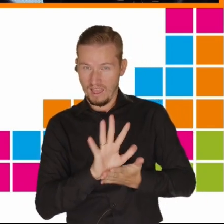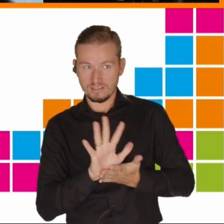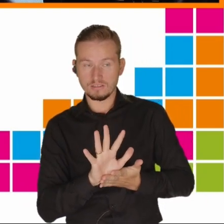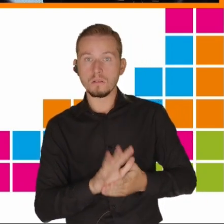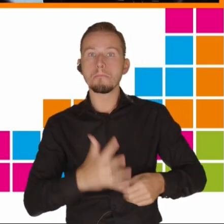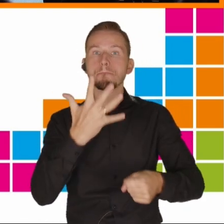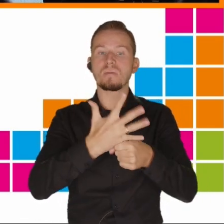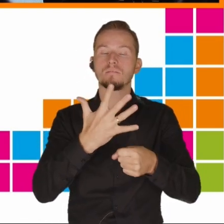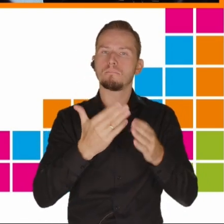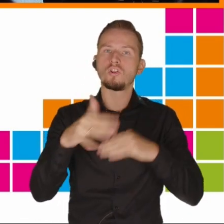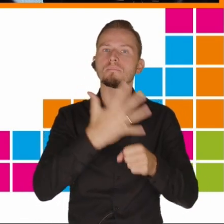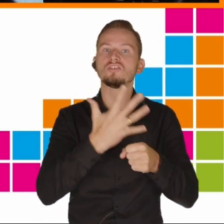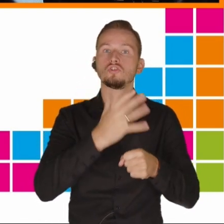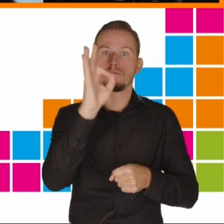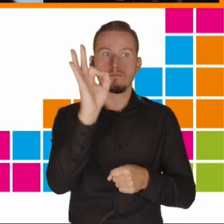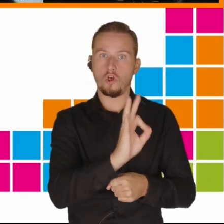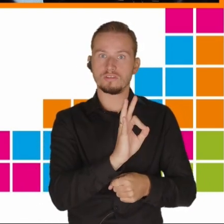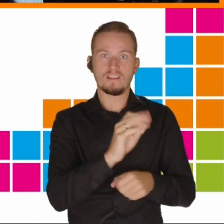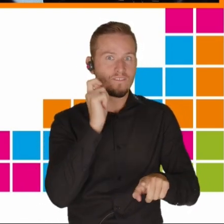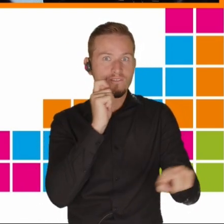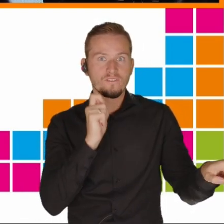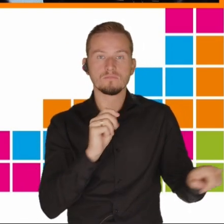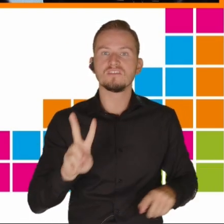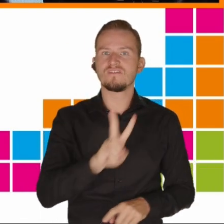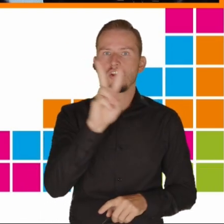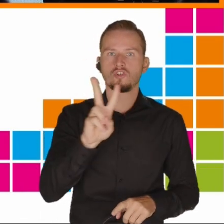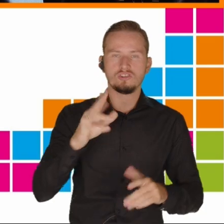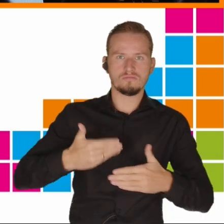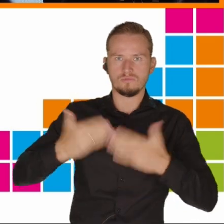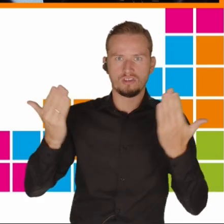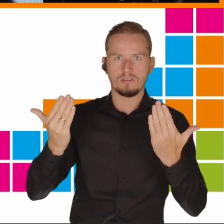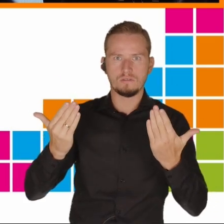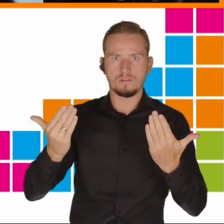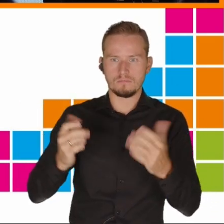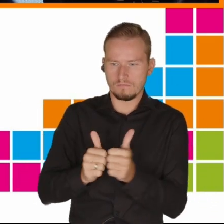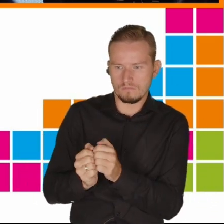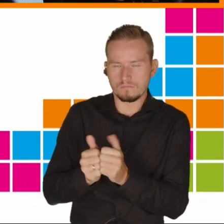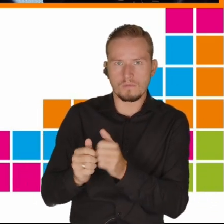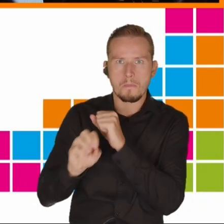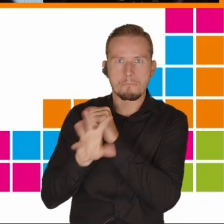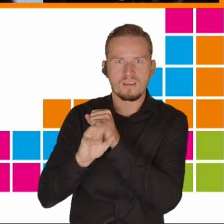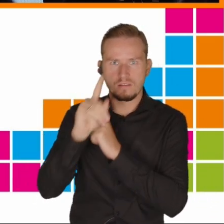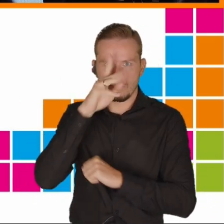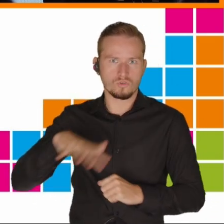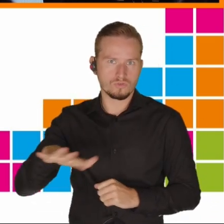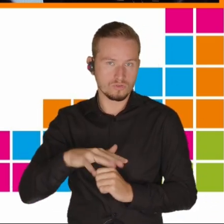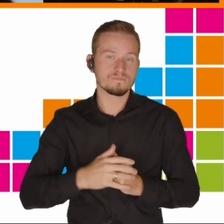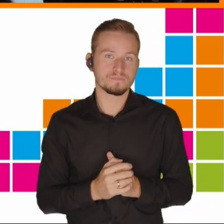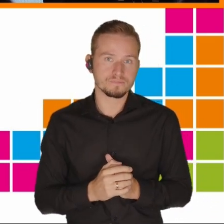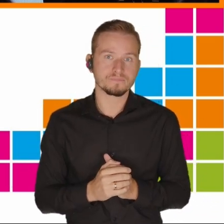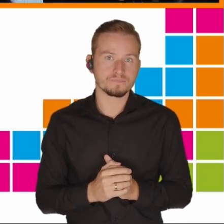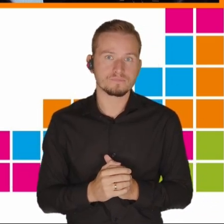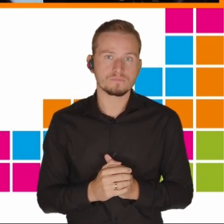% dziewcząt spędza ponad 2 godziny dziennie w mediach społecznościowych,